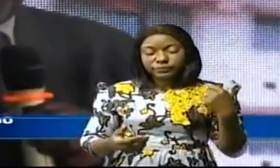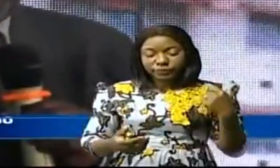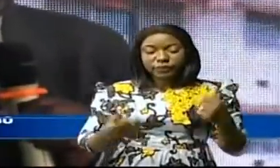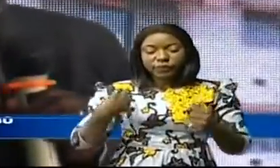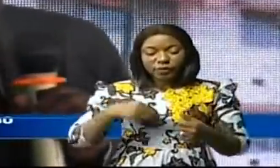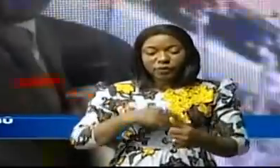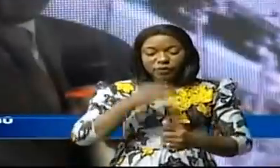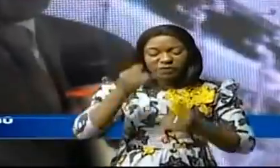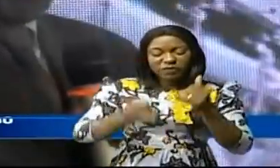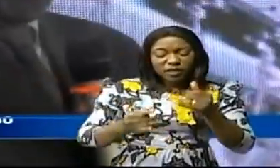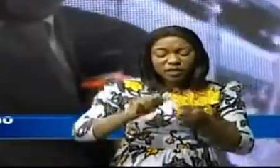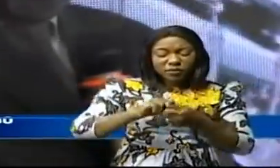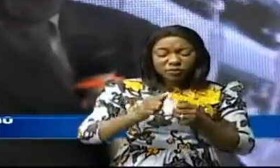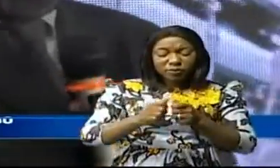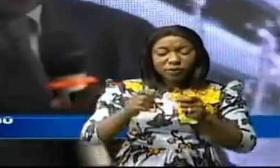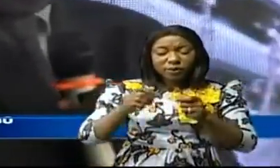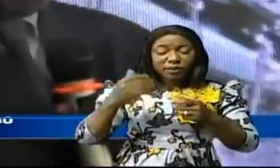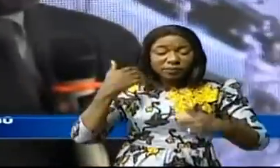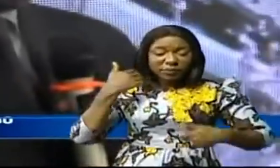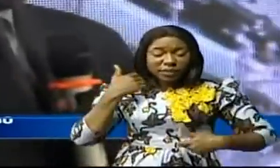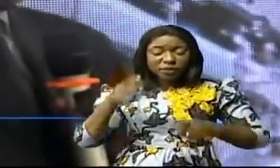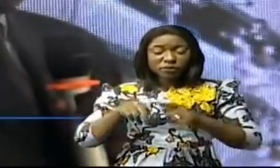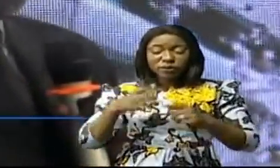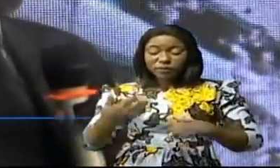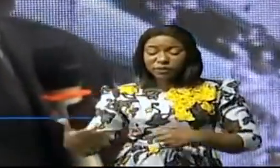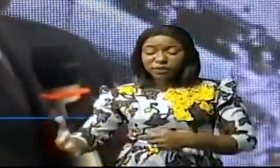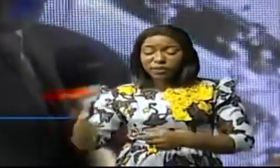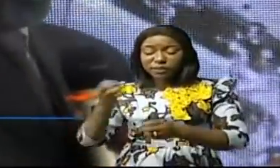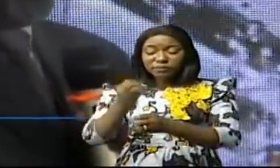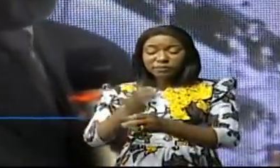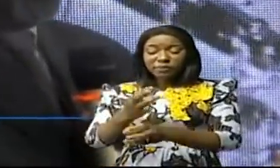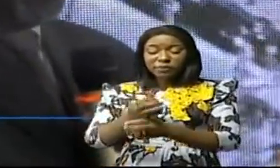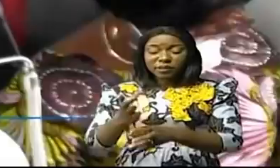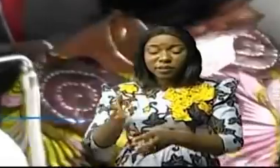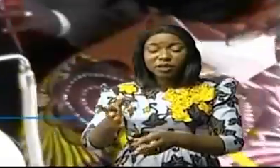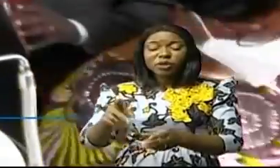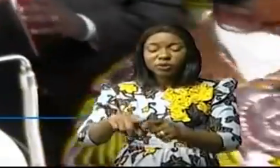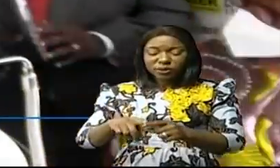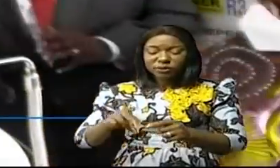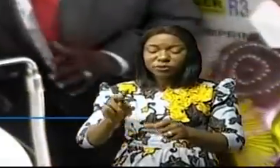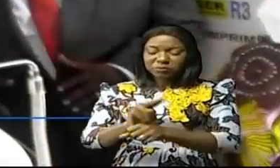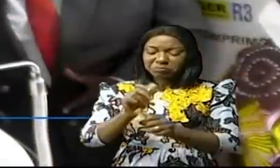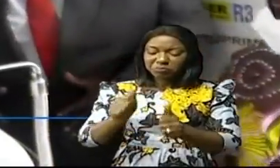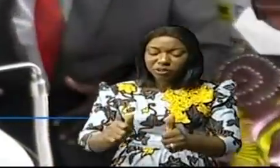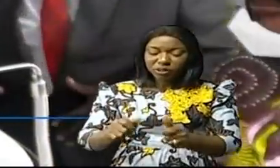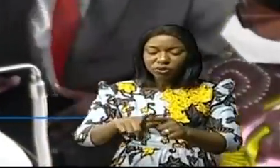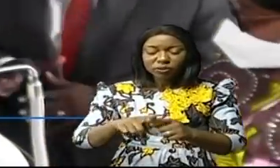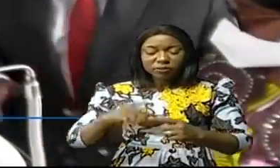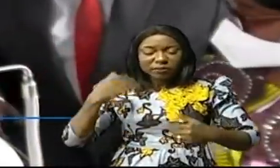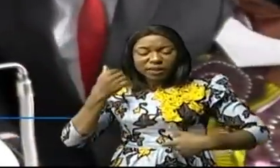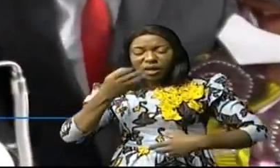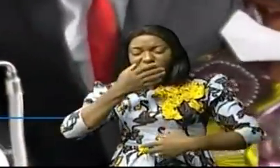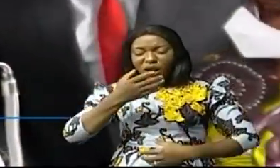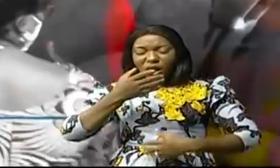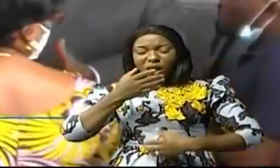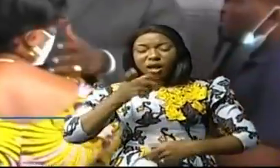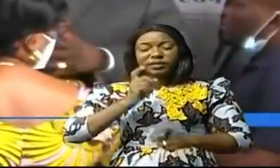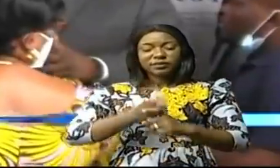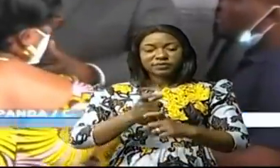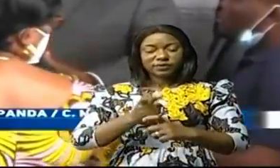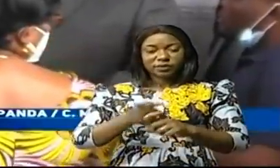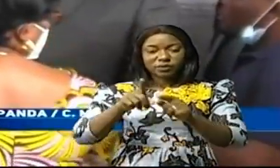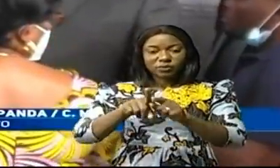les problèmes des malades. Ce matériel est disponible et fonctionne correctement. Les malades souffrant d'une détresse respiratoire